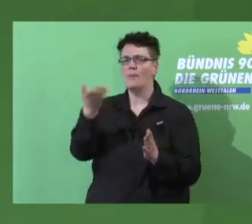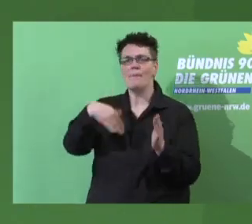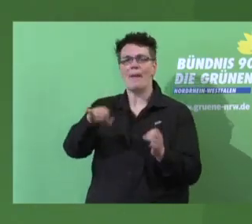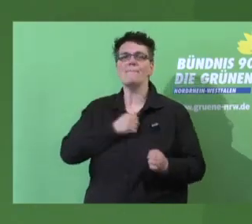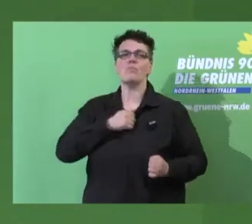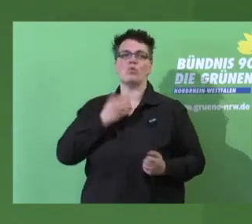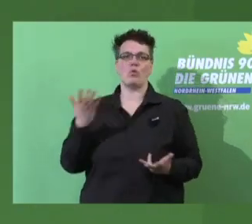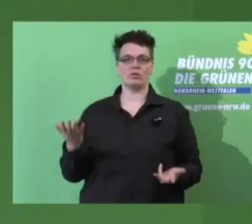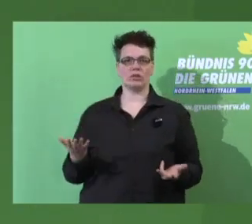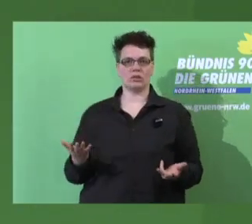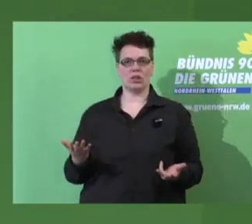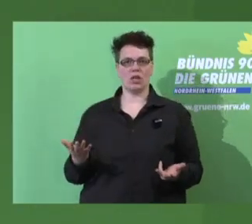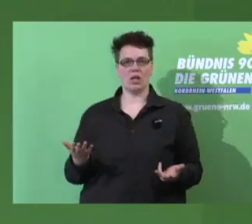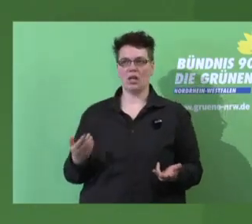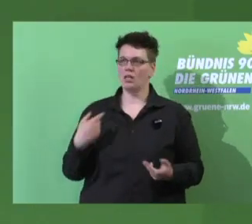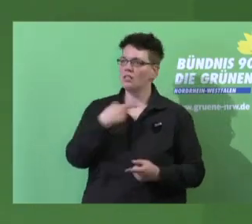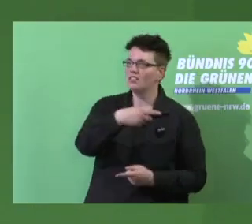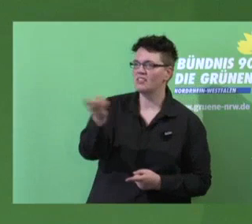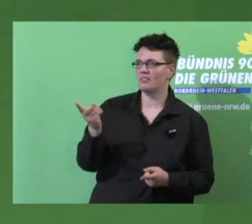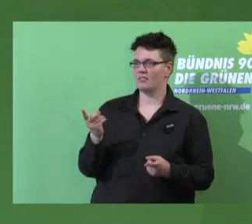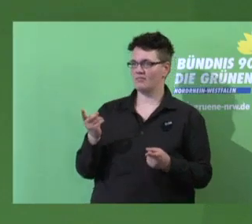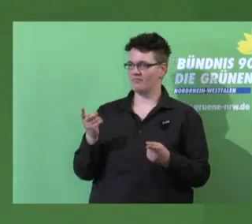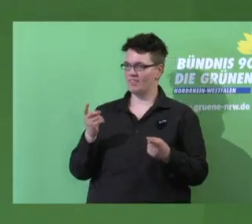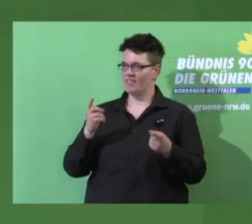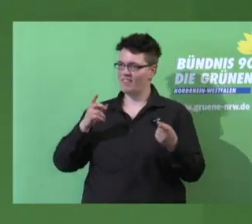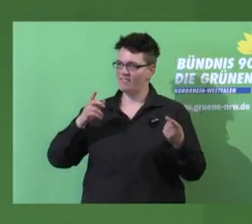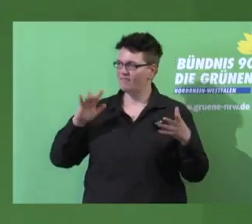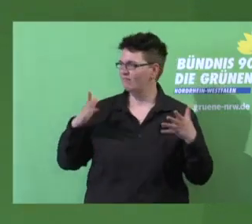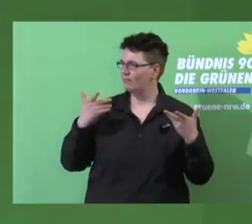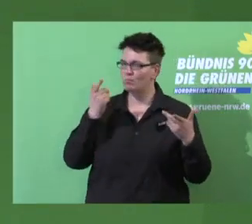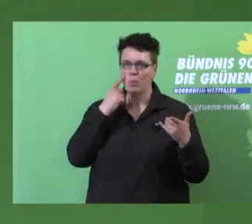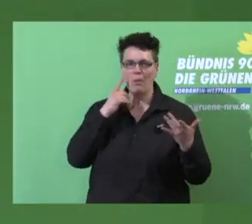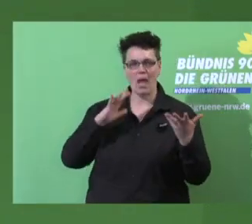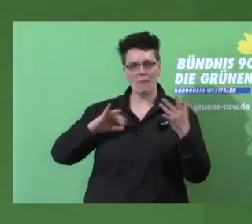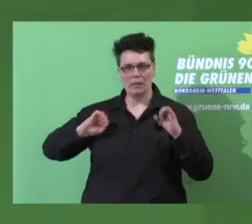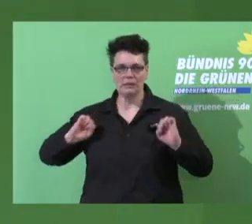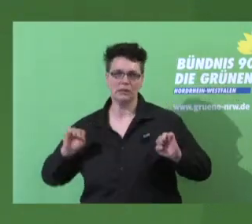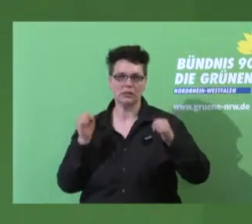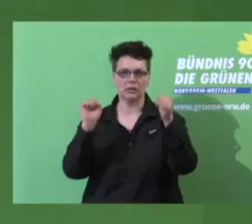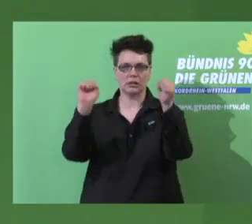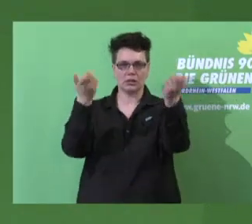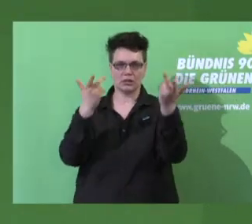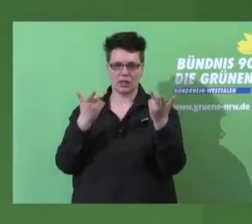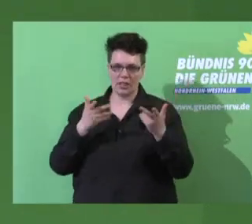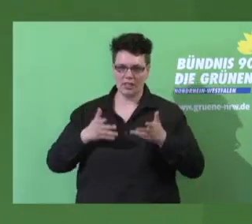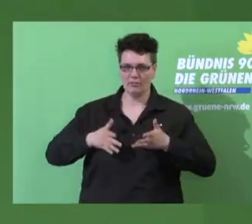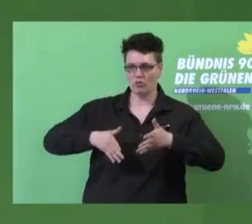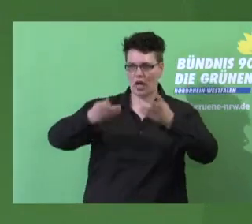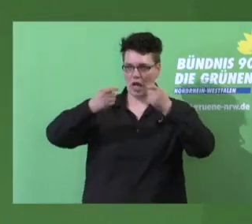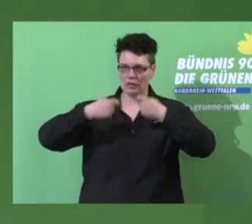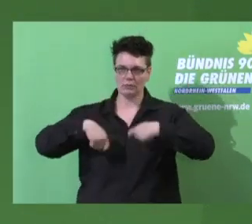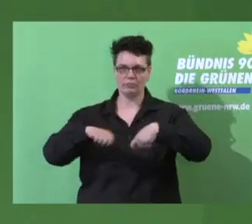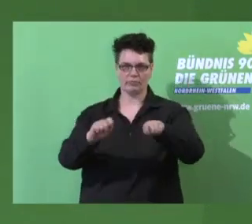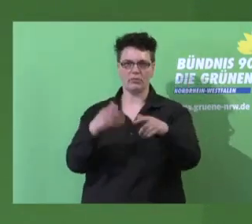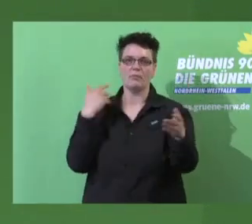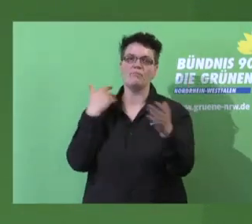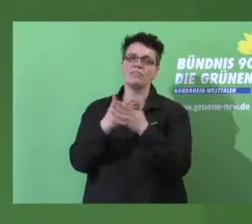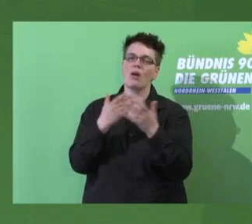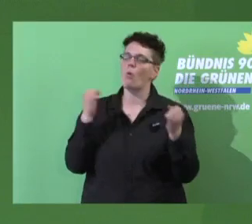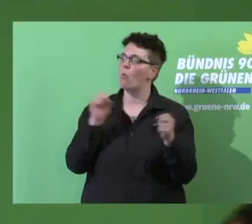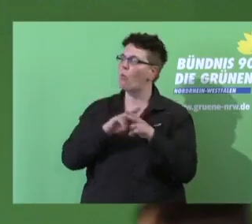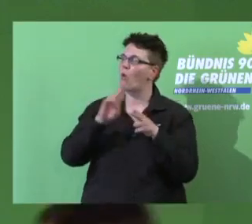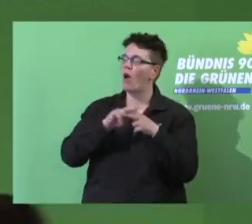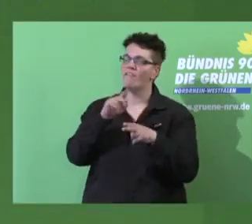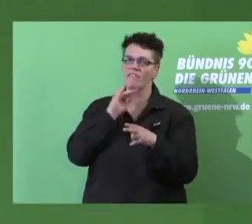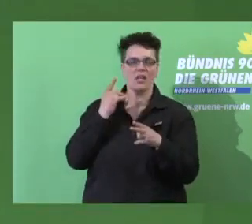als Grüne zur Anti-Schlagloch-Partei. Wir haben so viel Instandhaltungsrückstand. Lasst uns doch erst mal